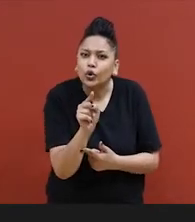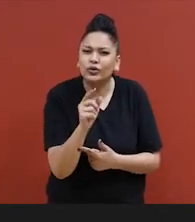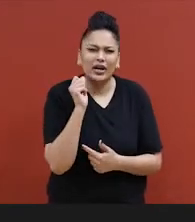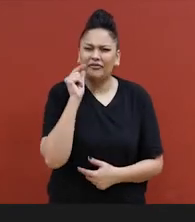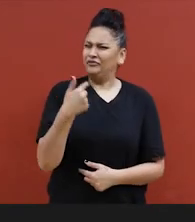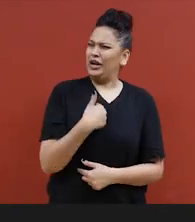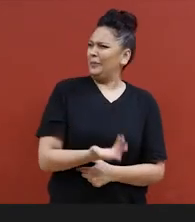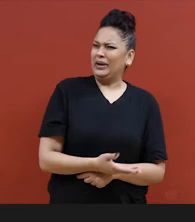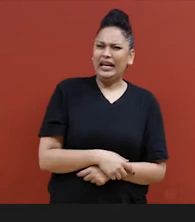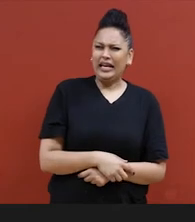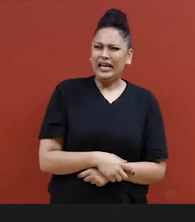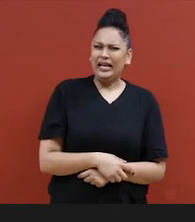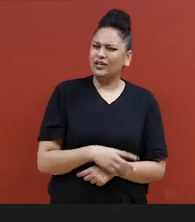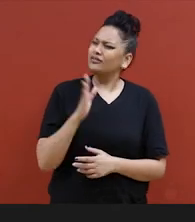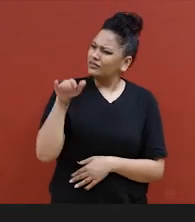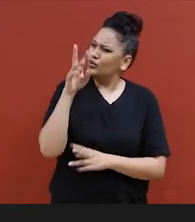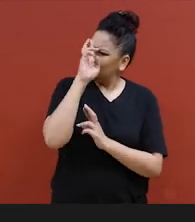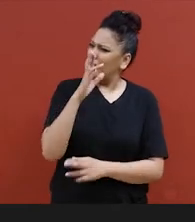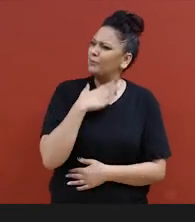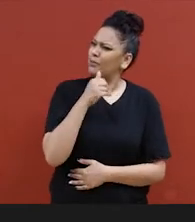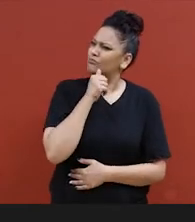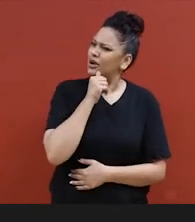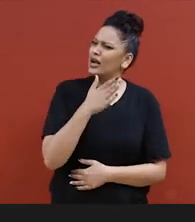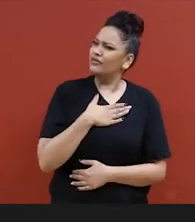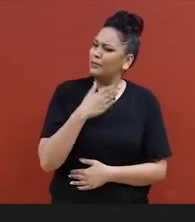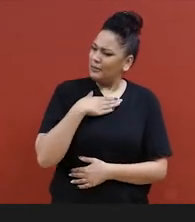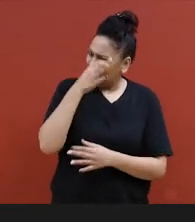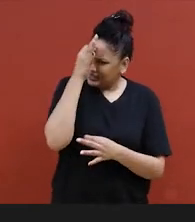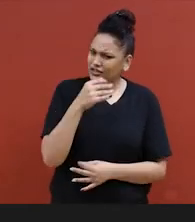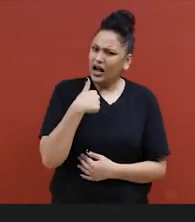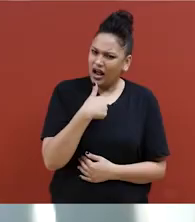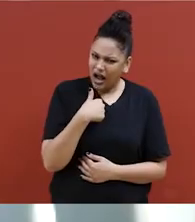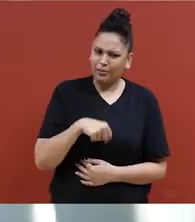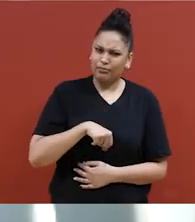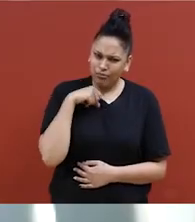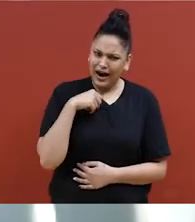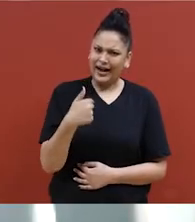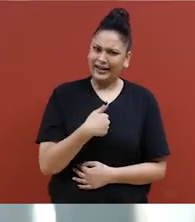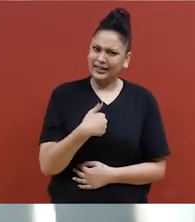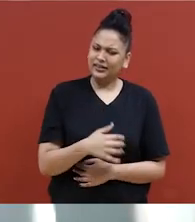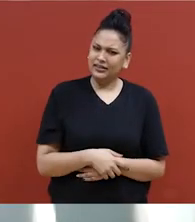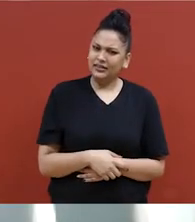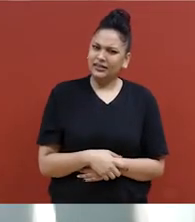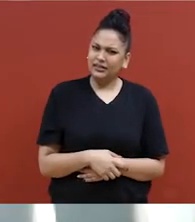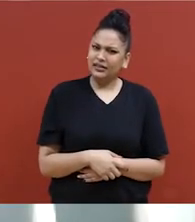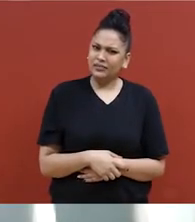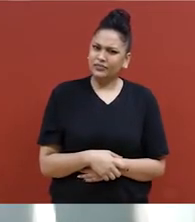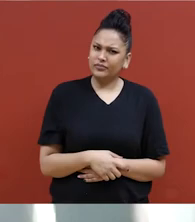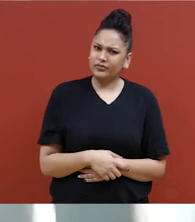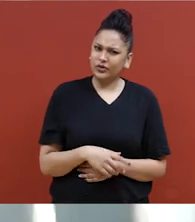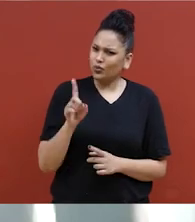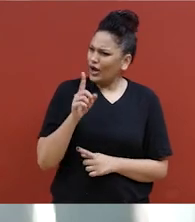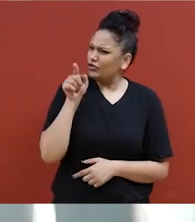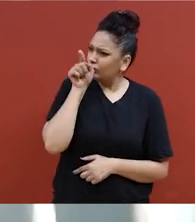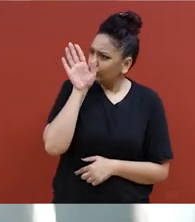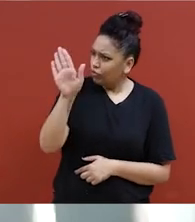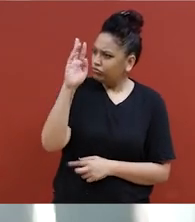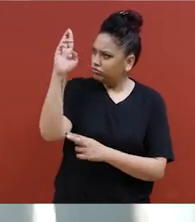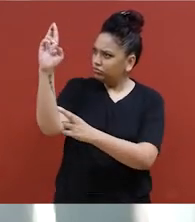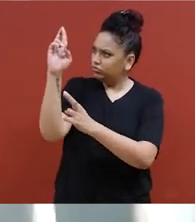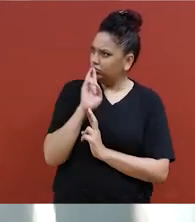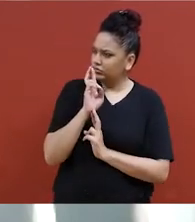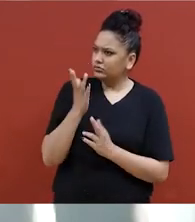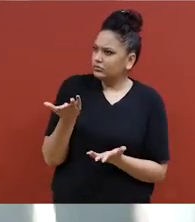Donc, vous rendez les choses plus faciles pour vous, mais pas pour moi. et je n pas l'impression que ma dignité est respectée. » Vous aussi. On aurait